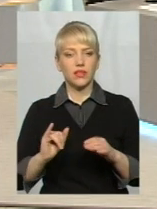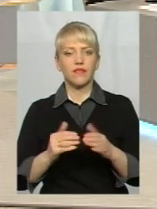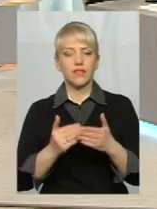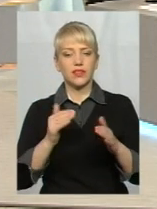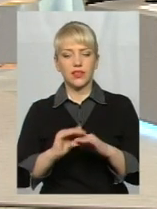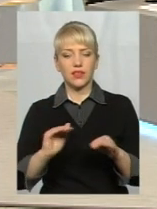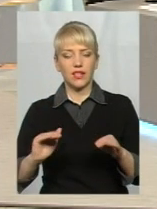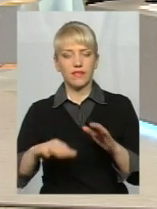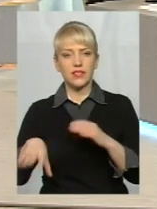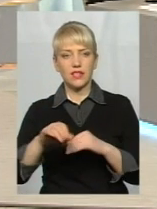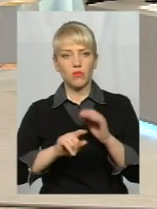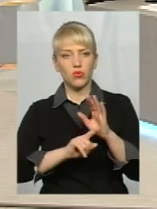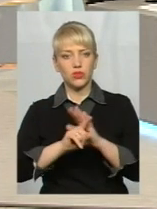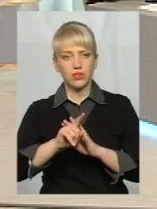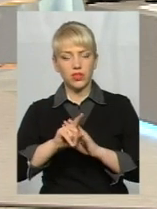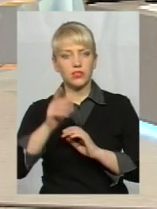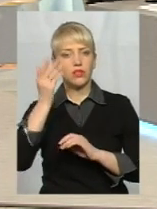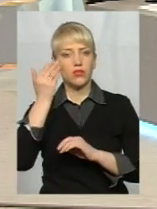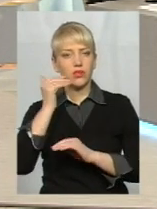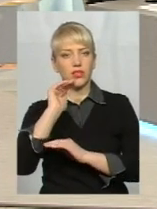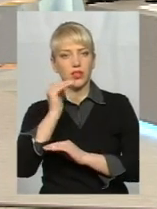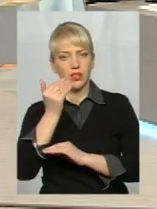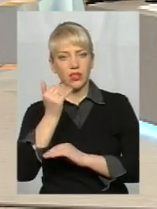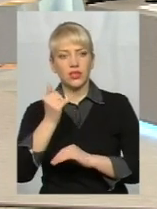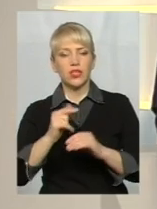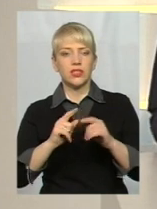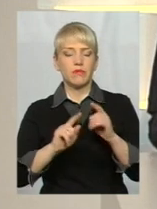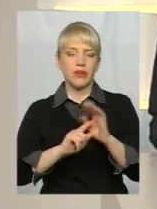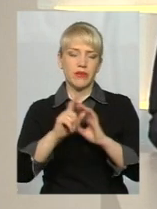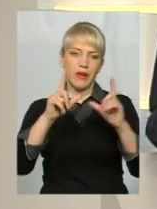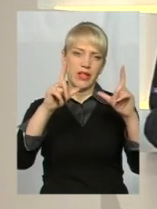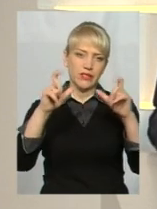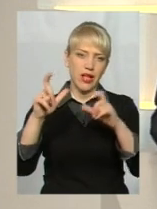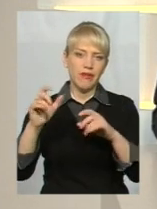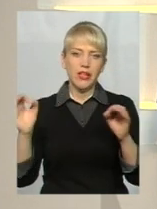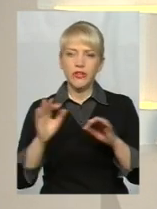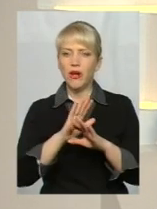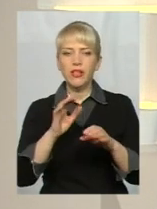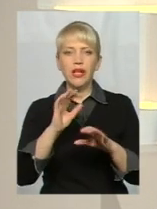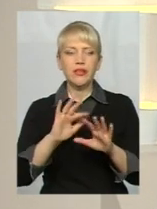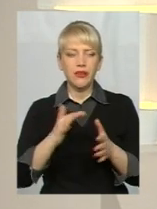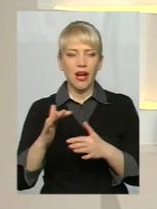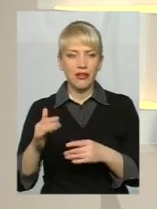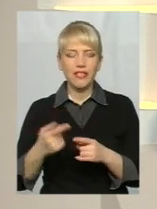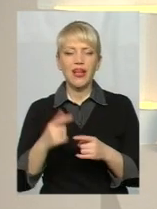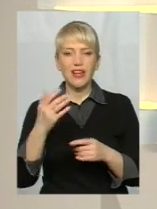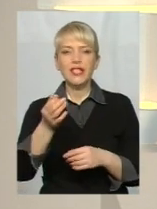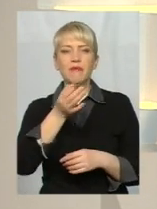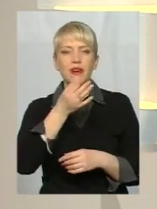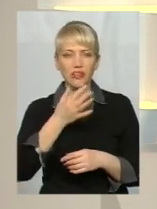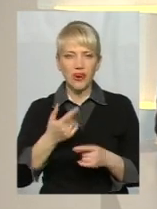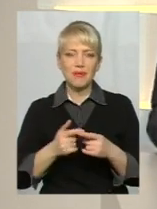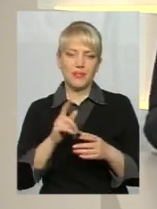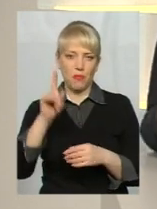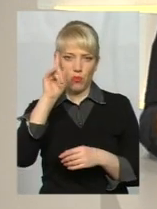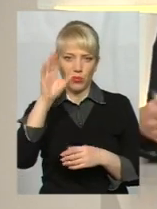коли дитина перший раз зробила селфі, нічого не сталося, їй це сподобалося, вона популярність якусь